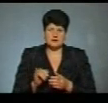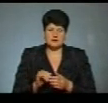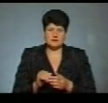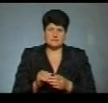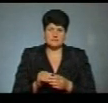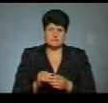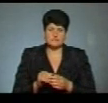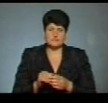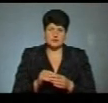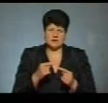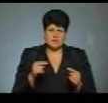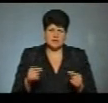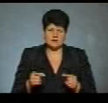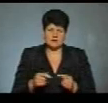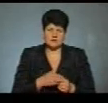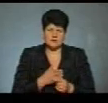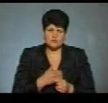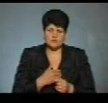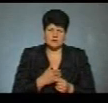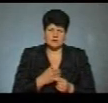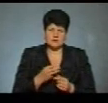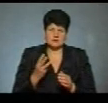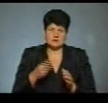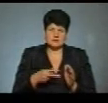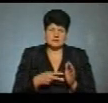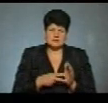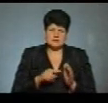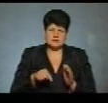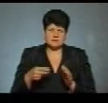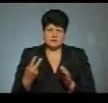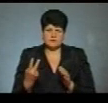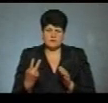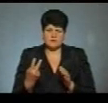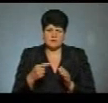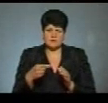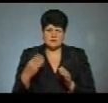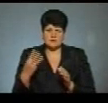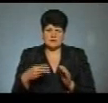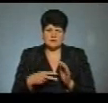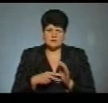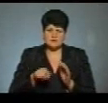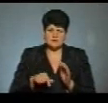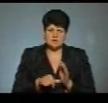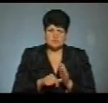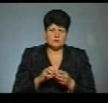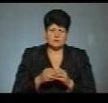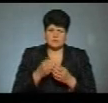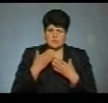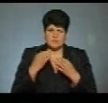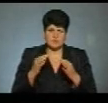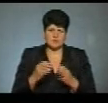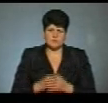Їхня температура десь коливається від 37,2 і 37,6. Загрози нема ніякої.